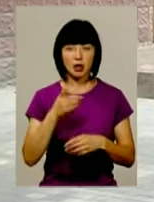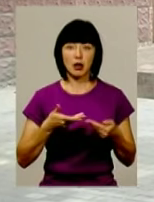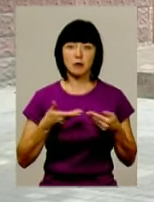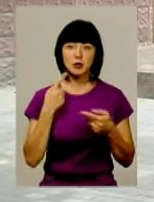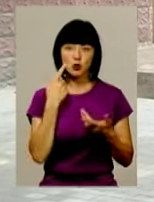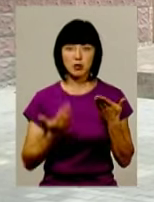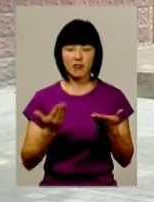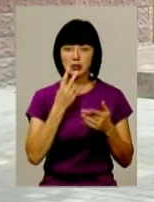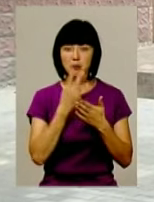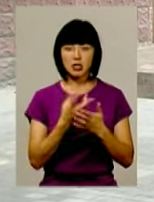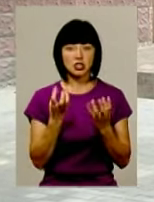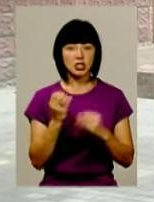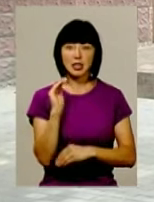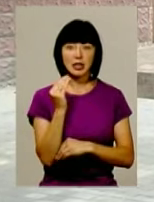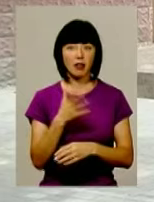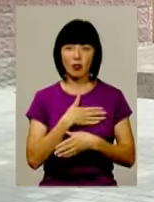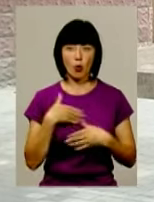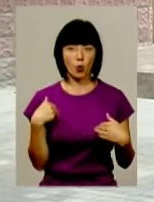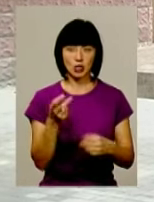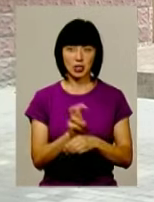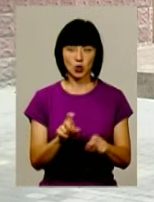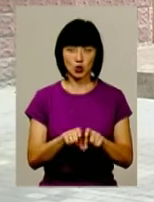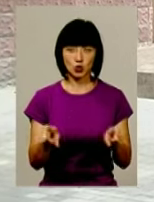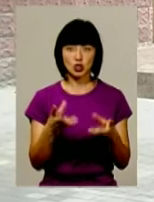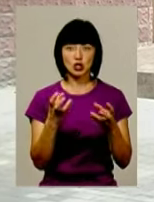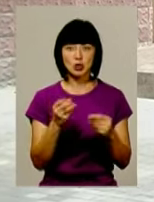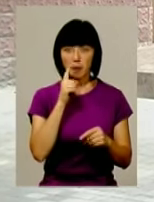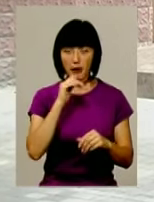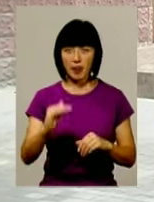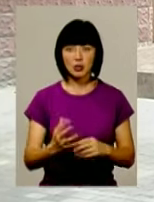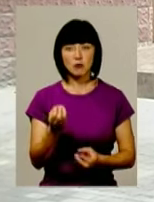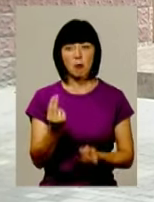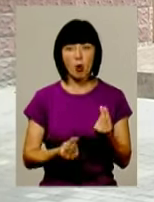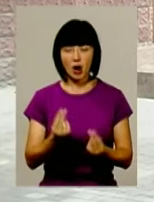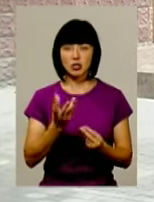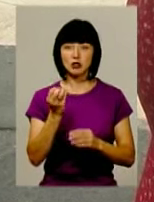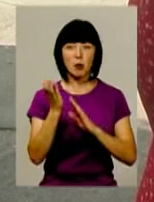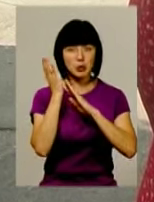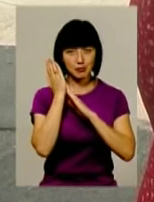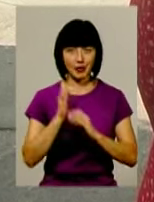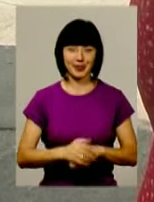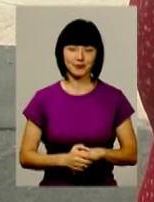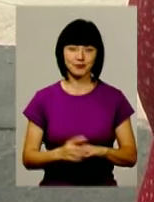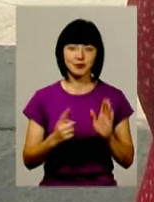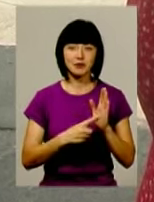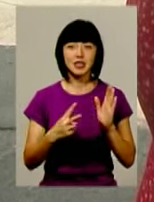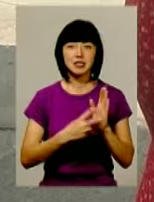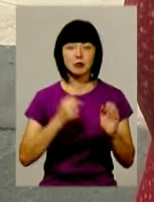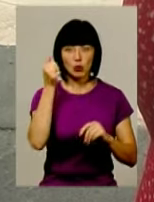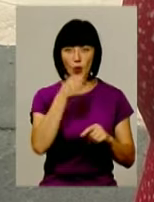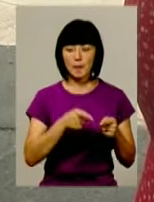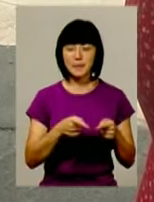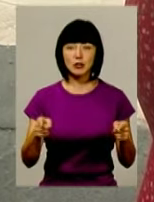сумніваємося, ми бачимо, що наша дитина не хоче йти до школи, ще маленька, ще би погралася, ще би поспала. 6-7 років діти – це